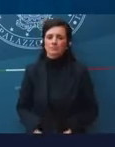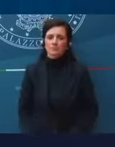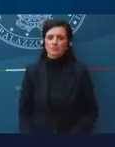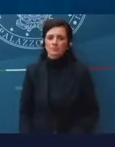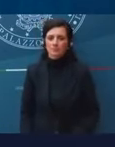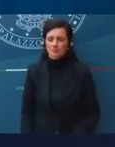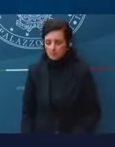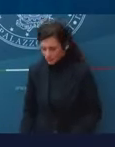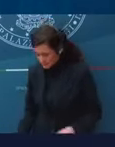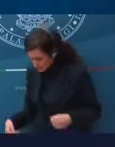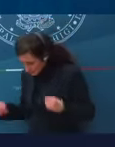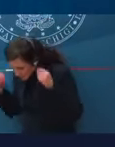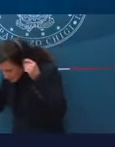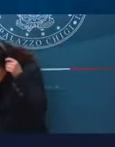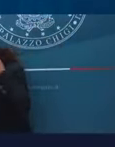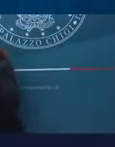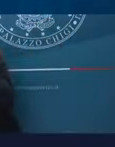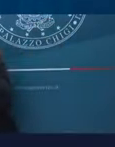Marco.